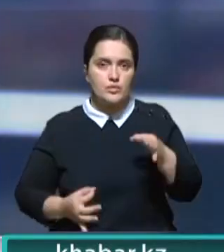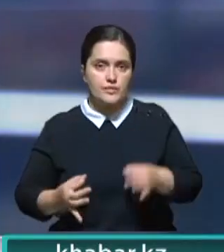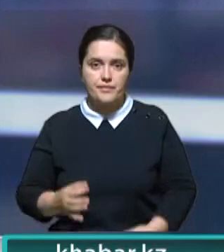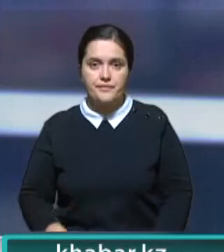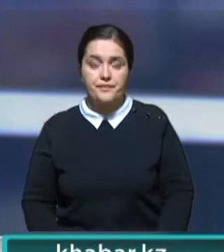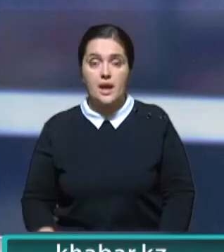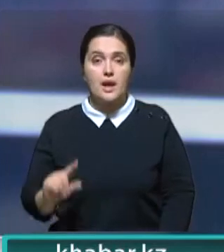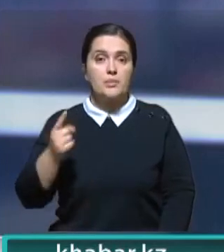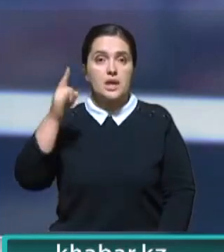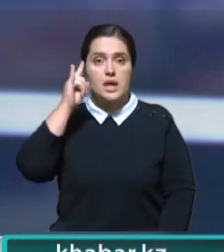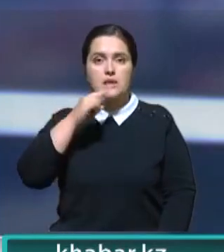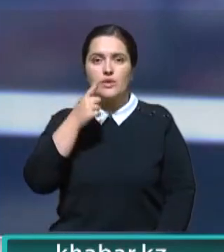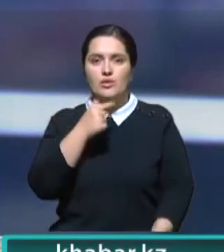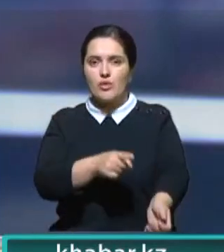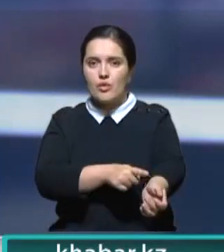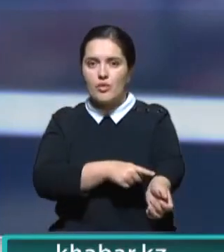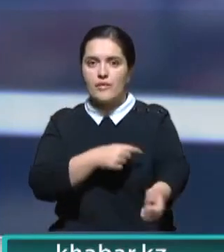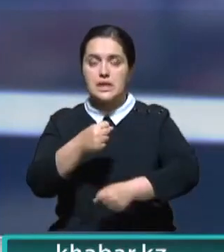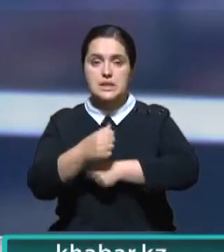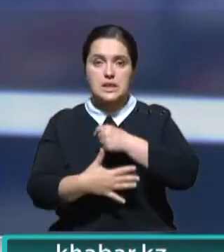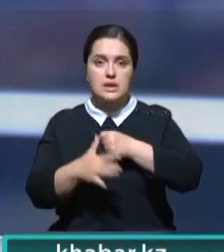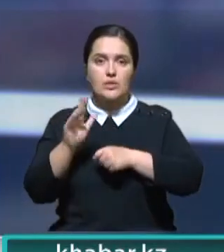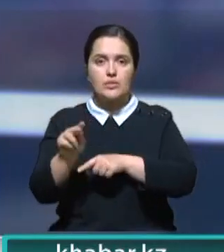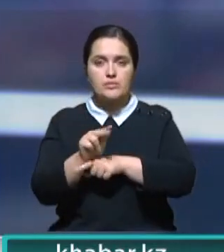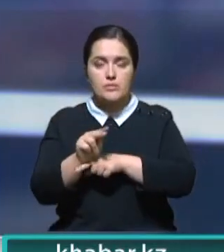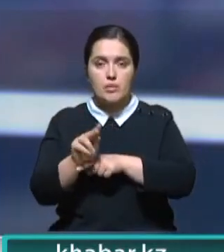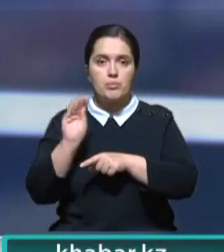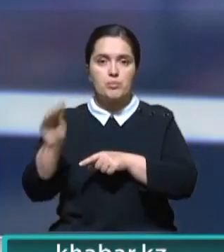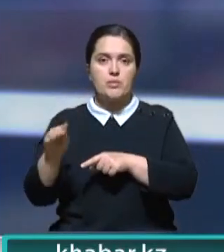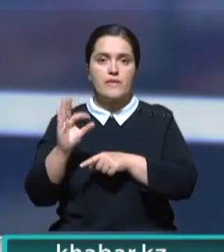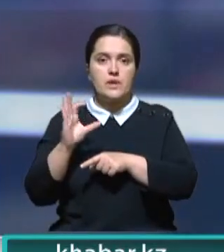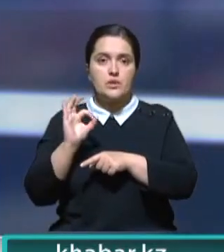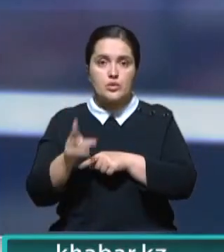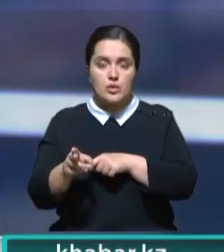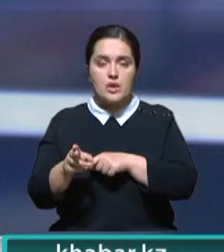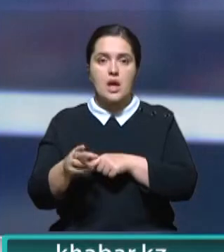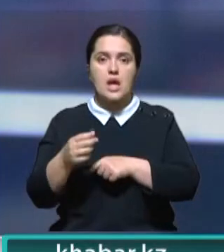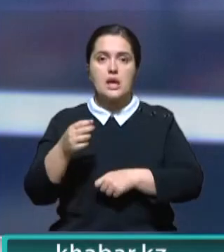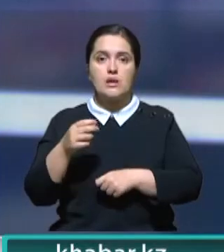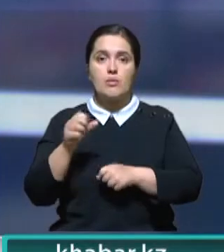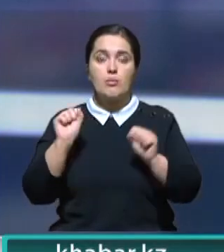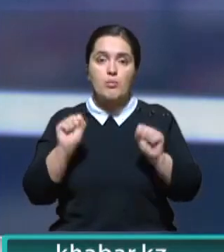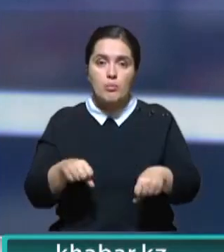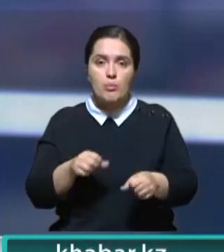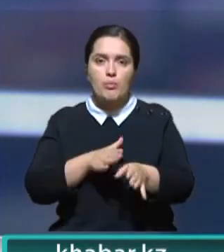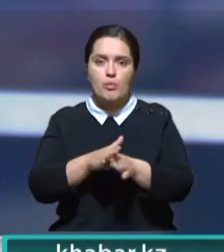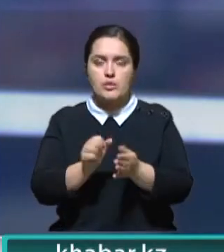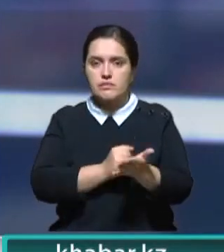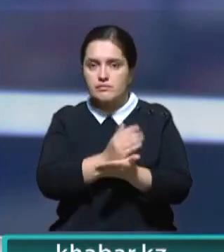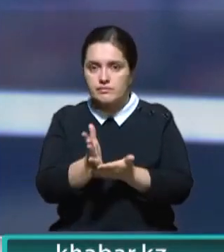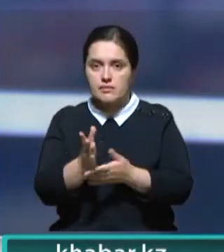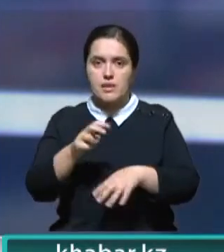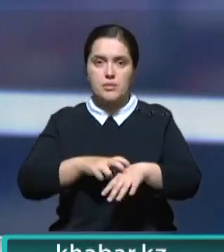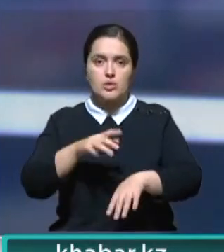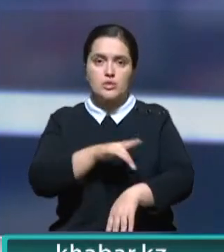Первый в Казахстане гематологический центр появится на востоке страны. Об этом заявил глава региона Даниил Ахметов. Центр позволит проводить